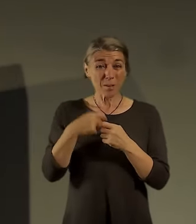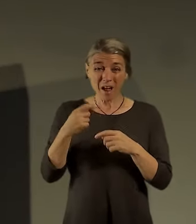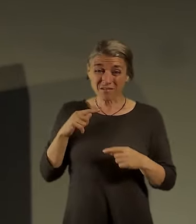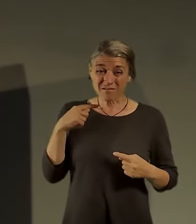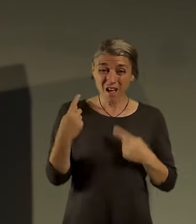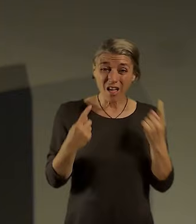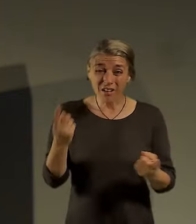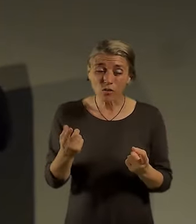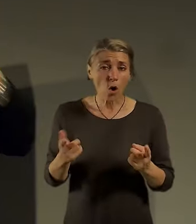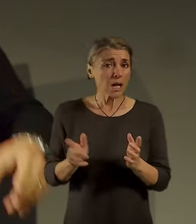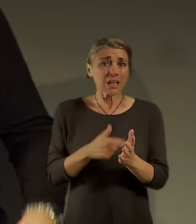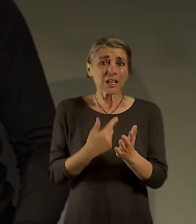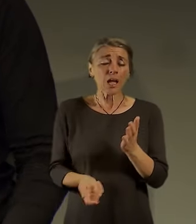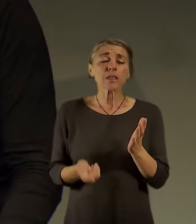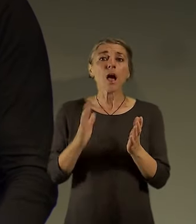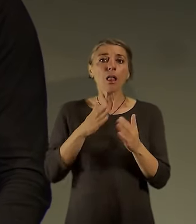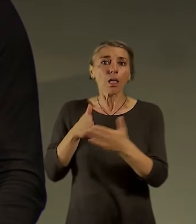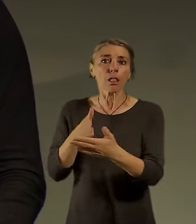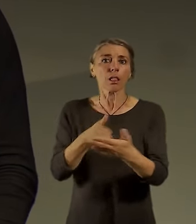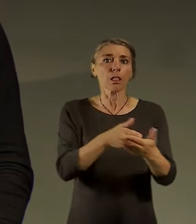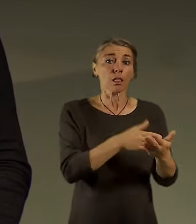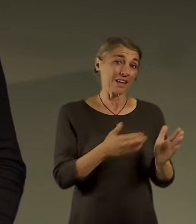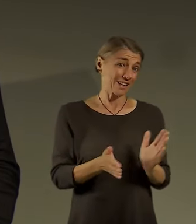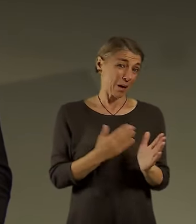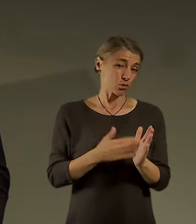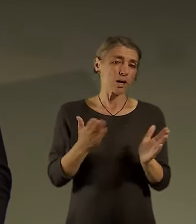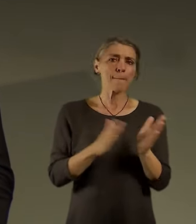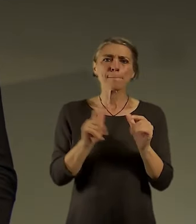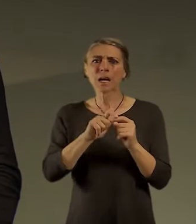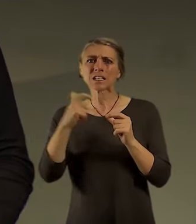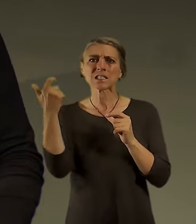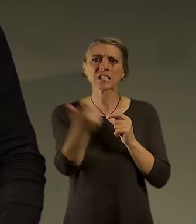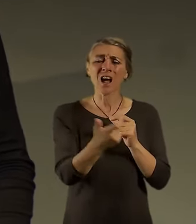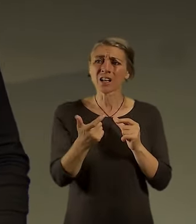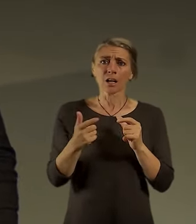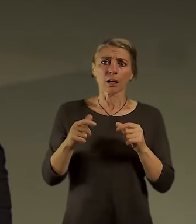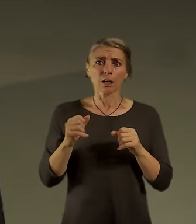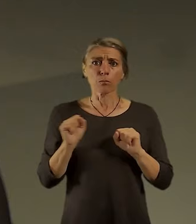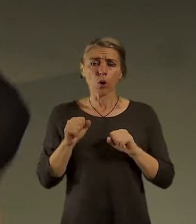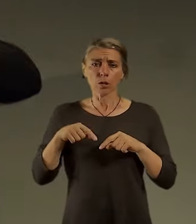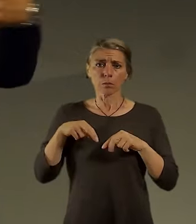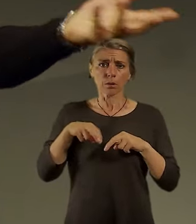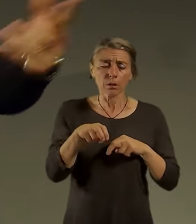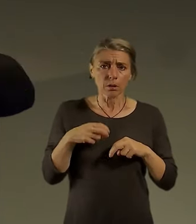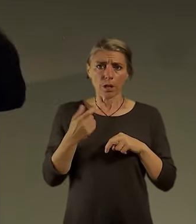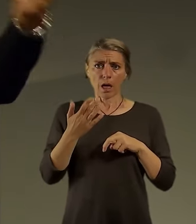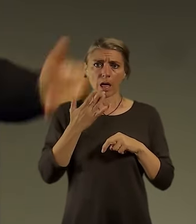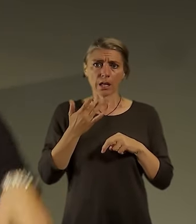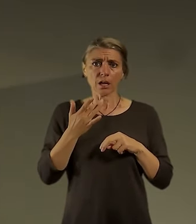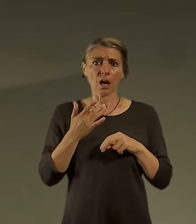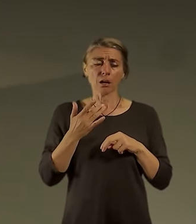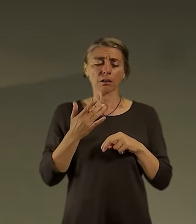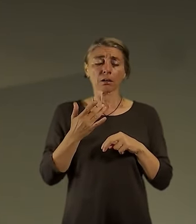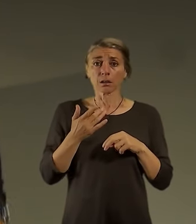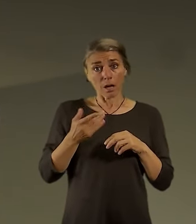ale třeba je tam bariéra. To znamená, že magistrála dřív třeba nemusela působit vábně, nemusela umožňovat ten jednoduchý přesun na kole,